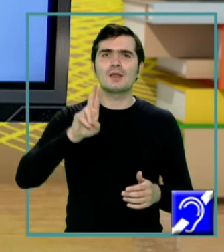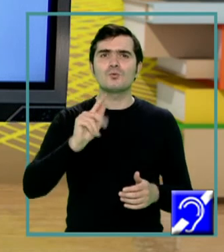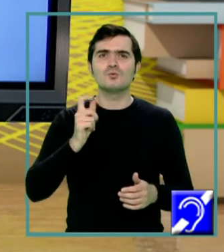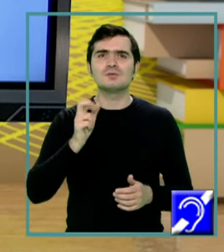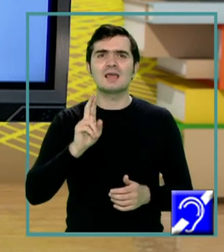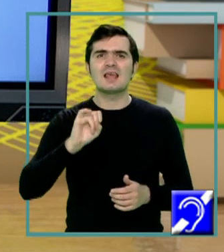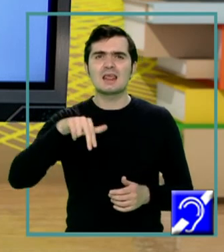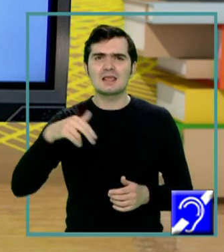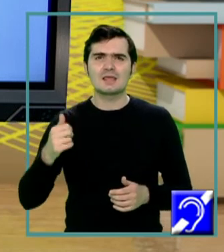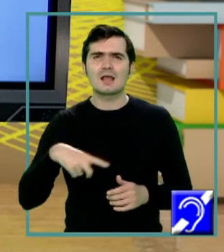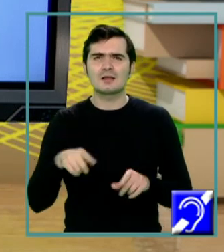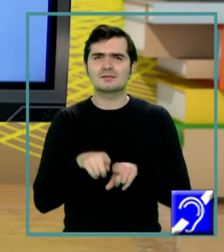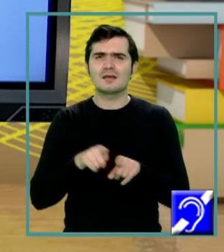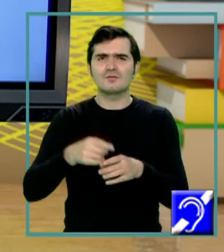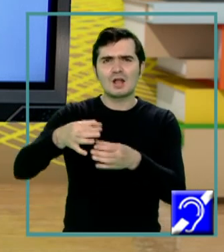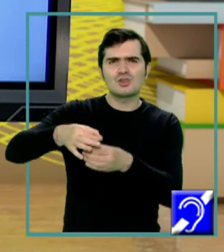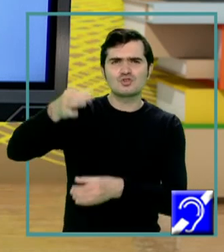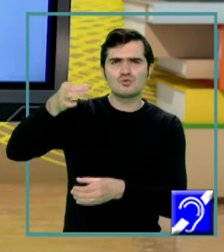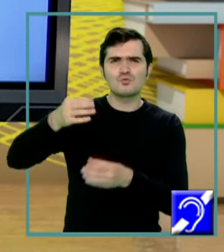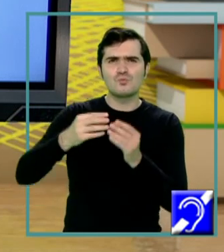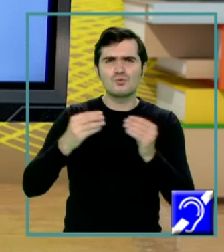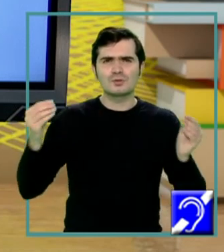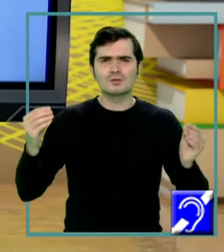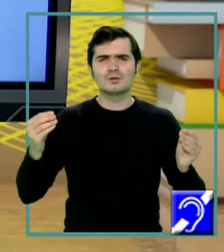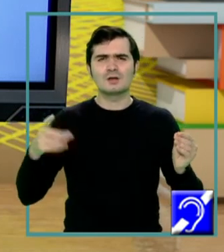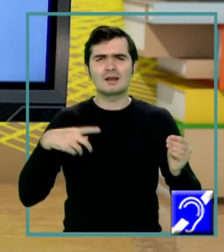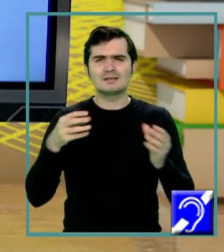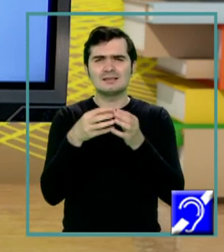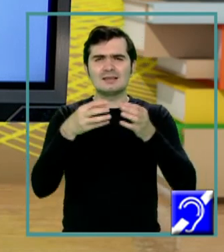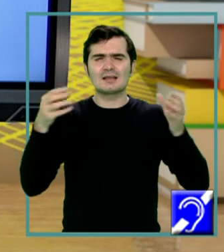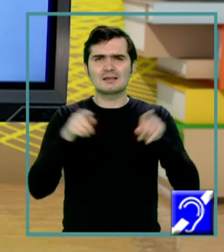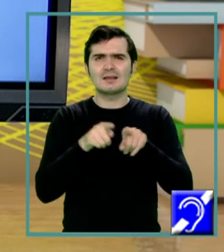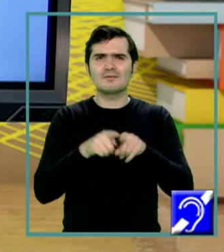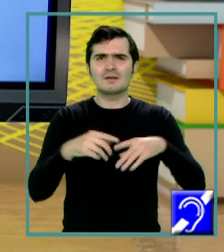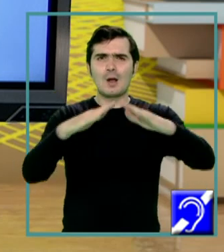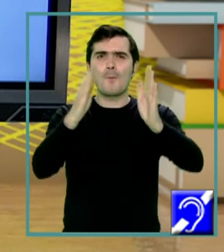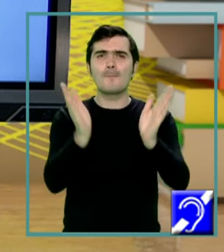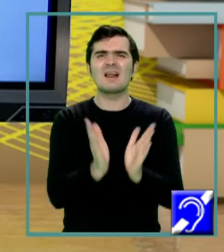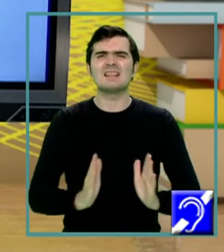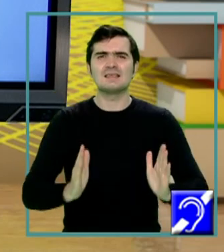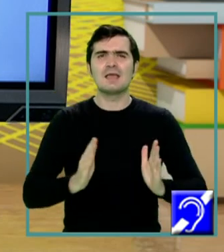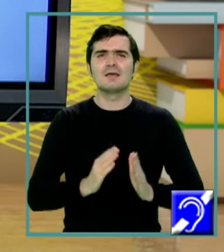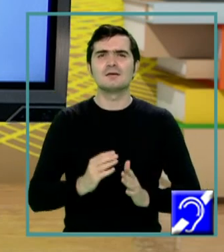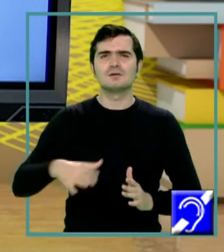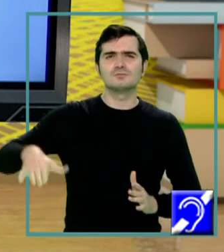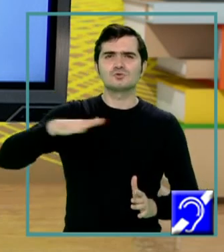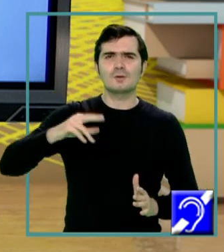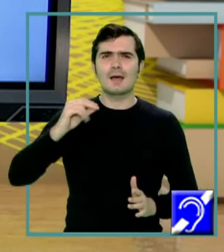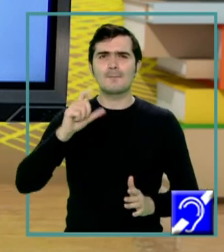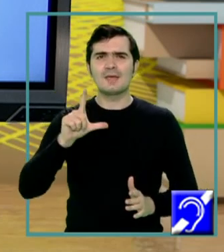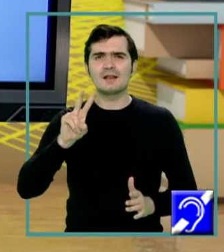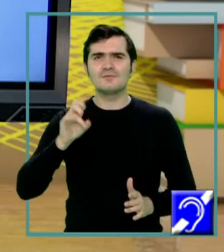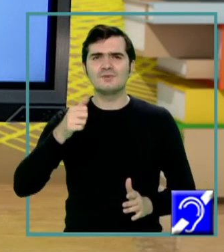care sunt tuburi ce prezintă o extremitate dilatată ca o pâlnie deschisă în cavitatea pelviană spre